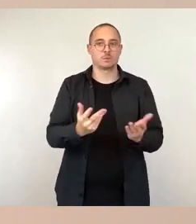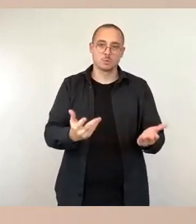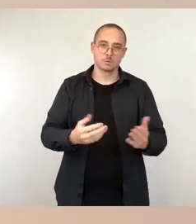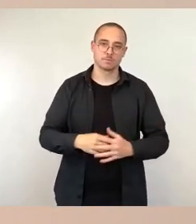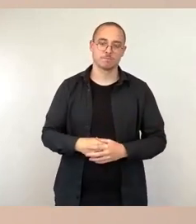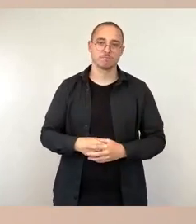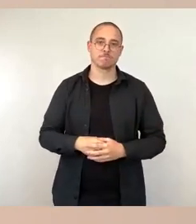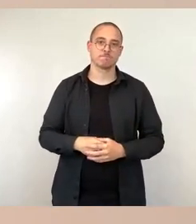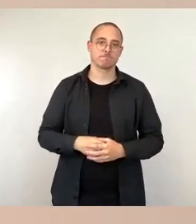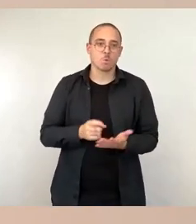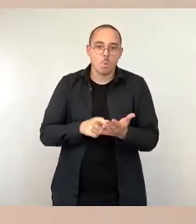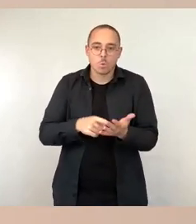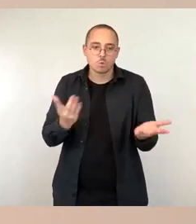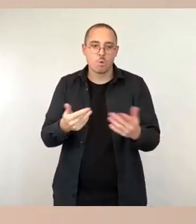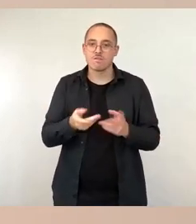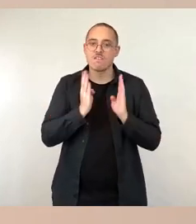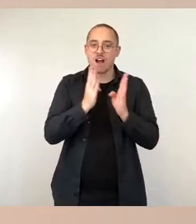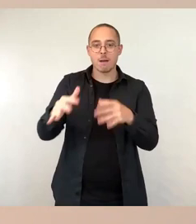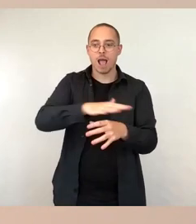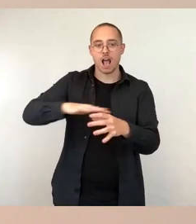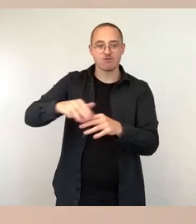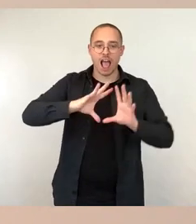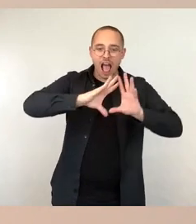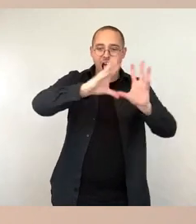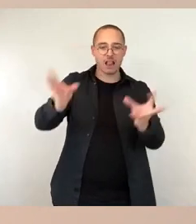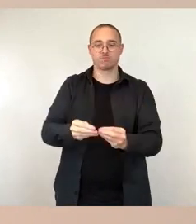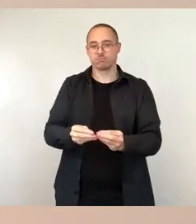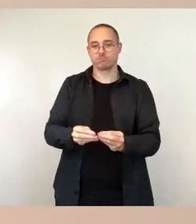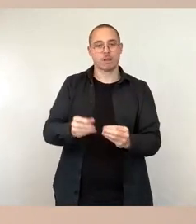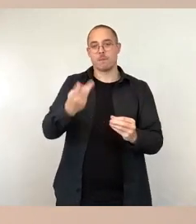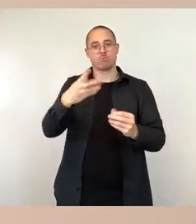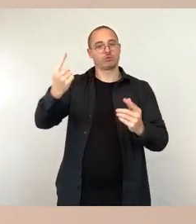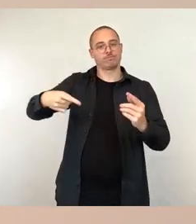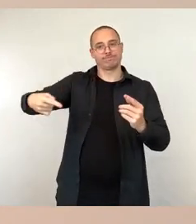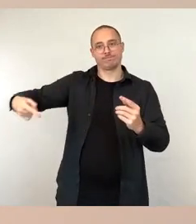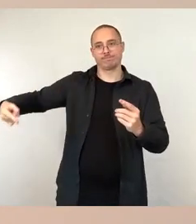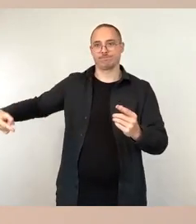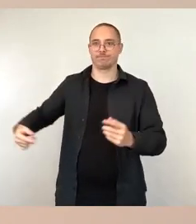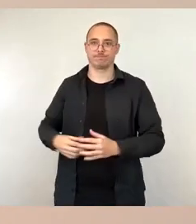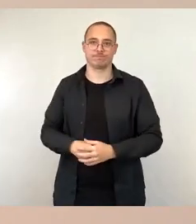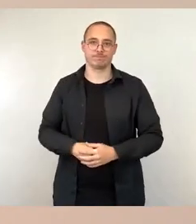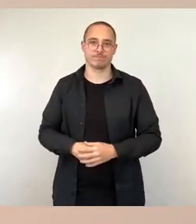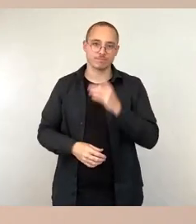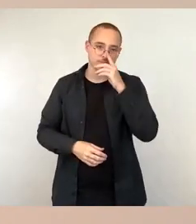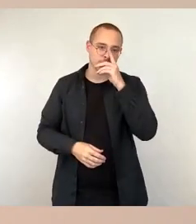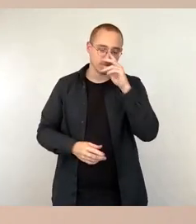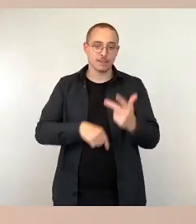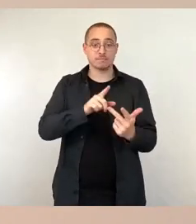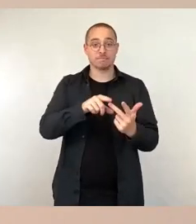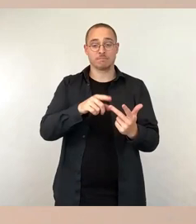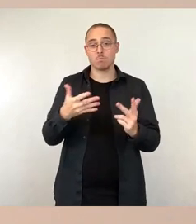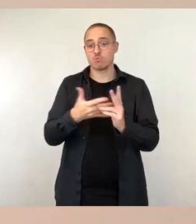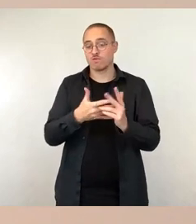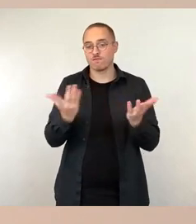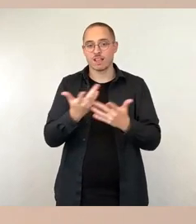Fachbereiche abdeckt. Es wird geprüft, ob man für die Bereiche Ferien doch